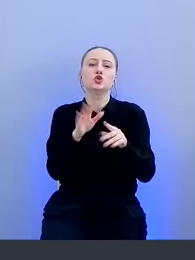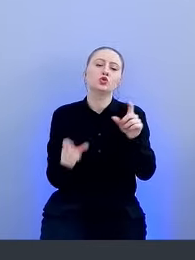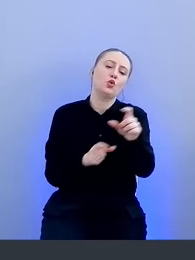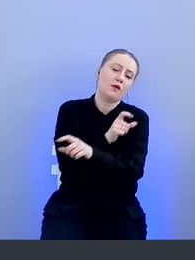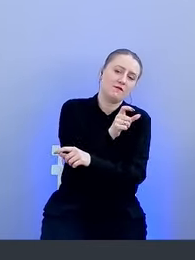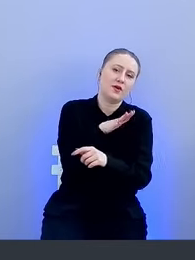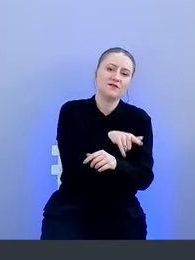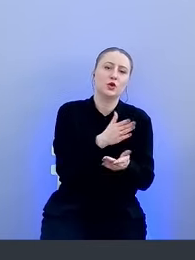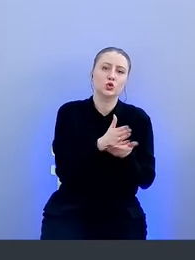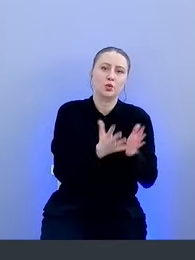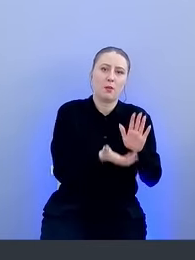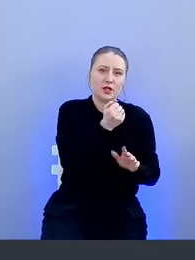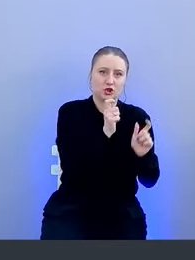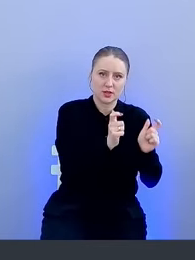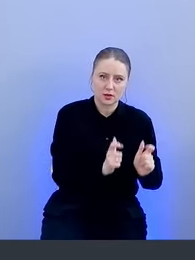согласовывали в support.